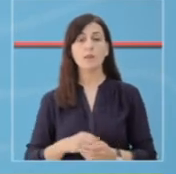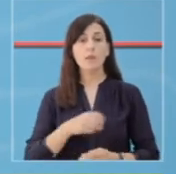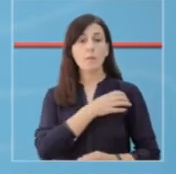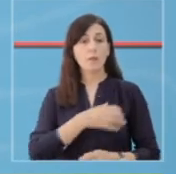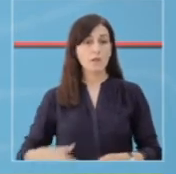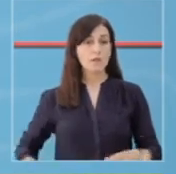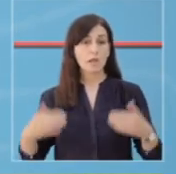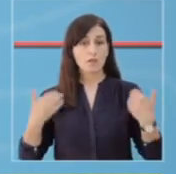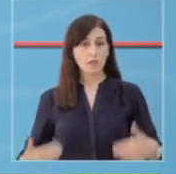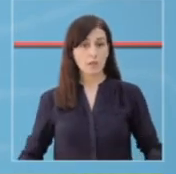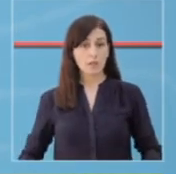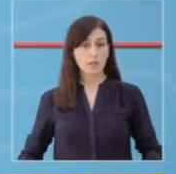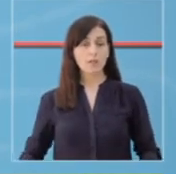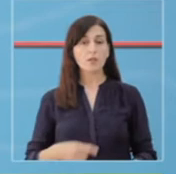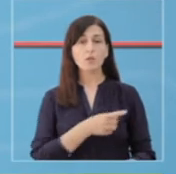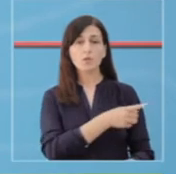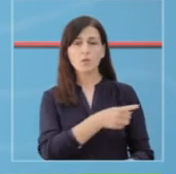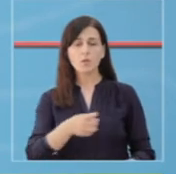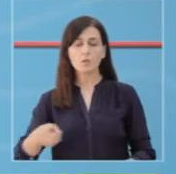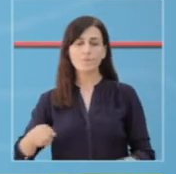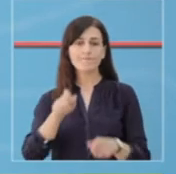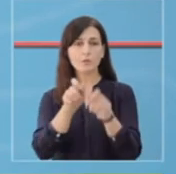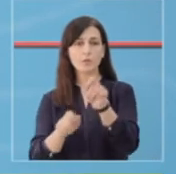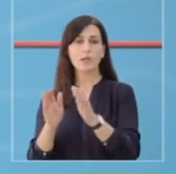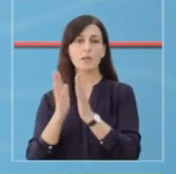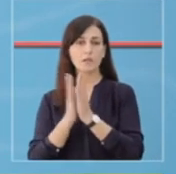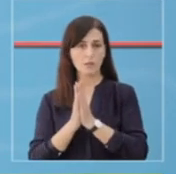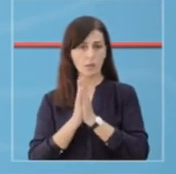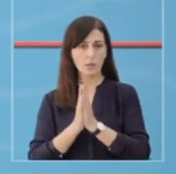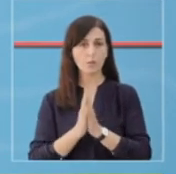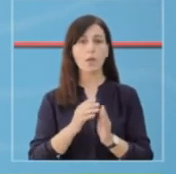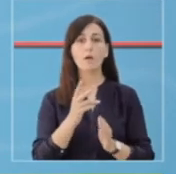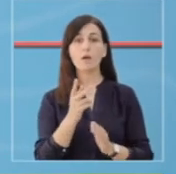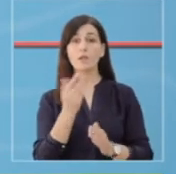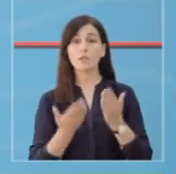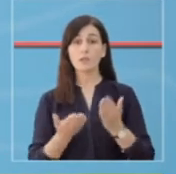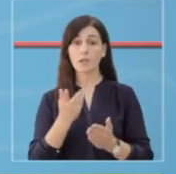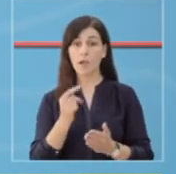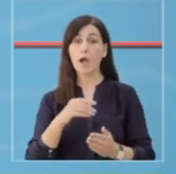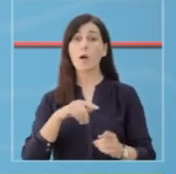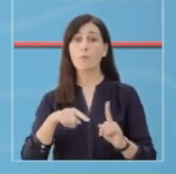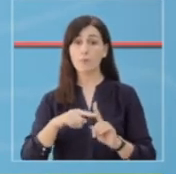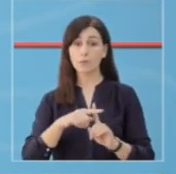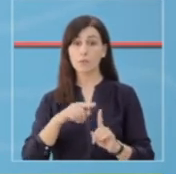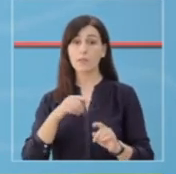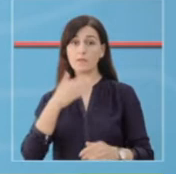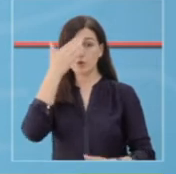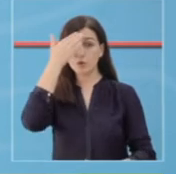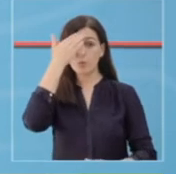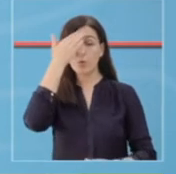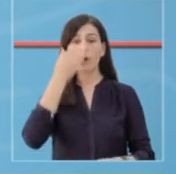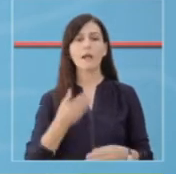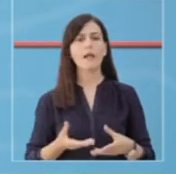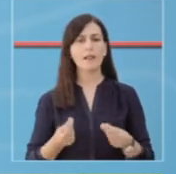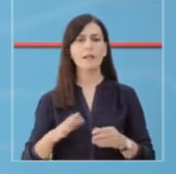Ministria Shëndecis dhe Mbrojtje Socjale i bën apel të gjithë qytetarëve, konfirmuar pozitiv dhe me shenja të leta apo